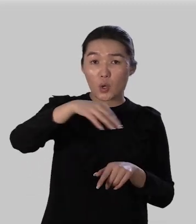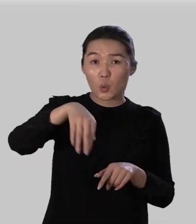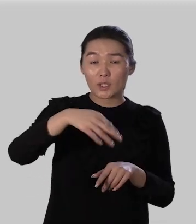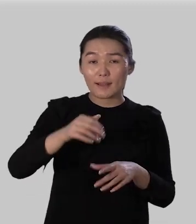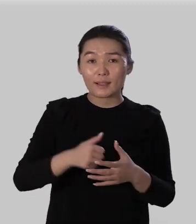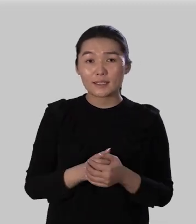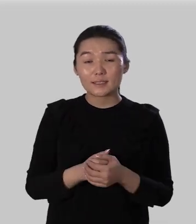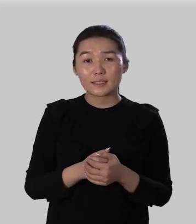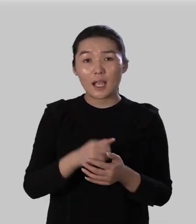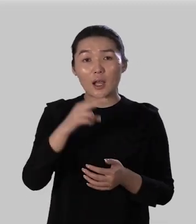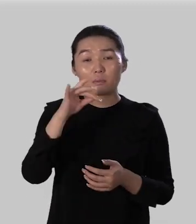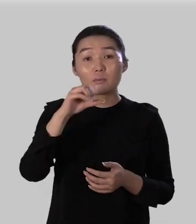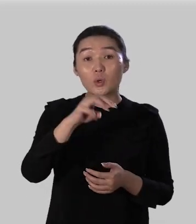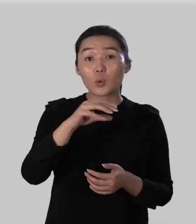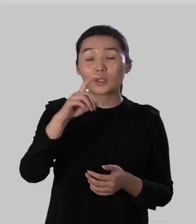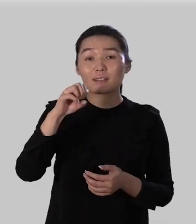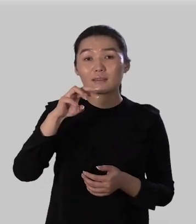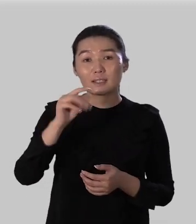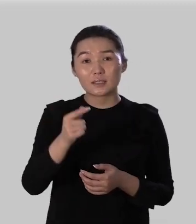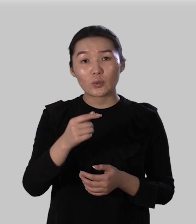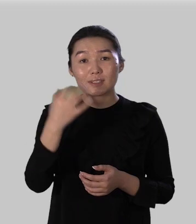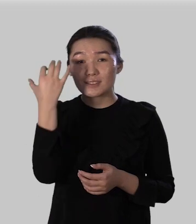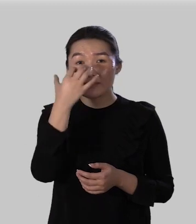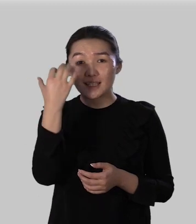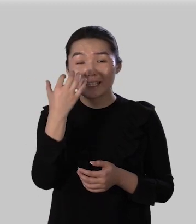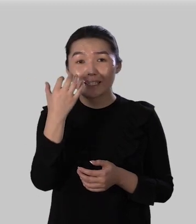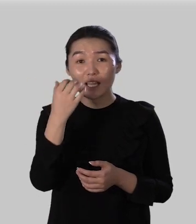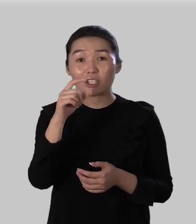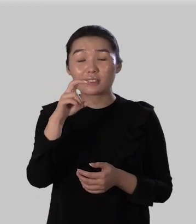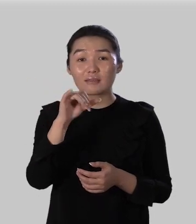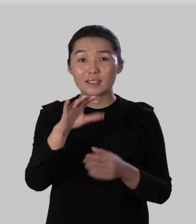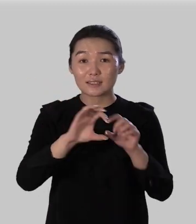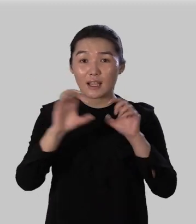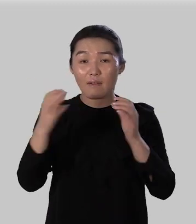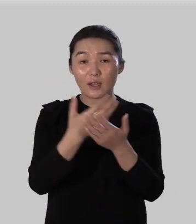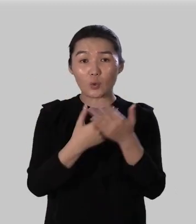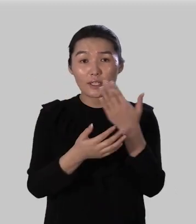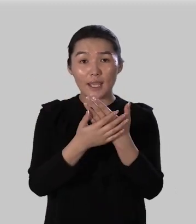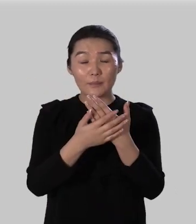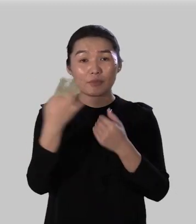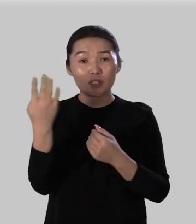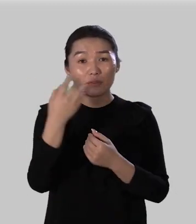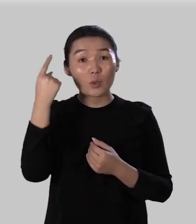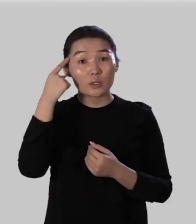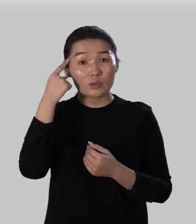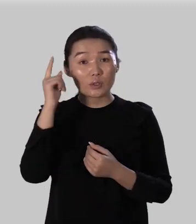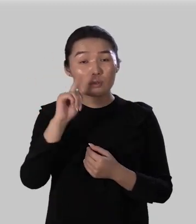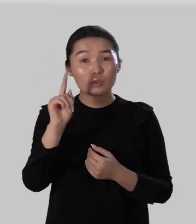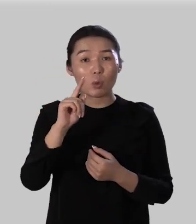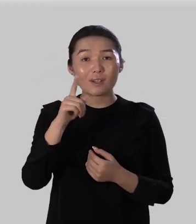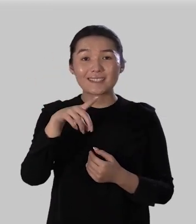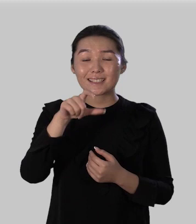хлыст то есть не видно даже хлыста в руки четвертые утверждают что сга